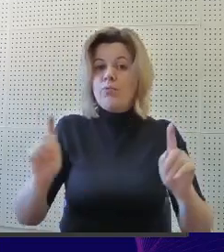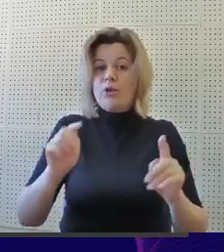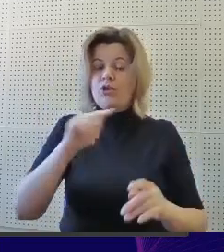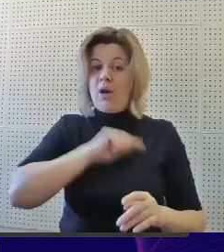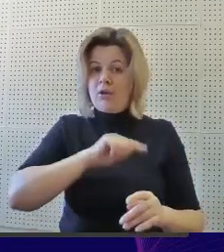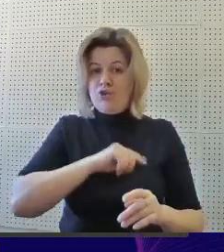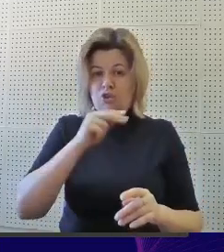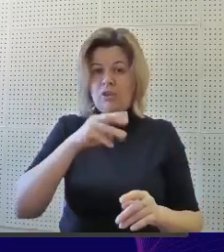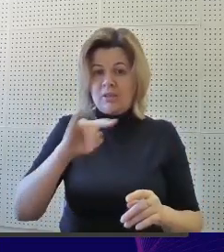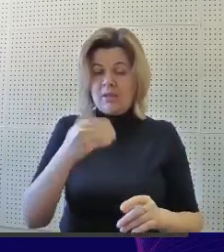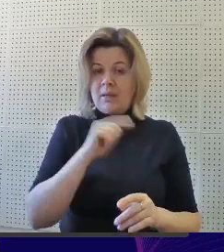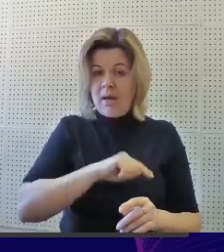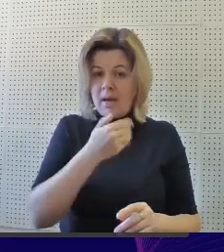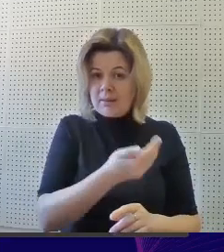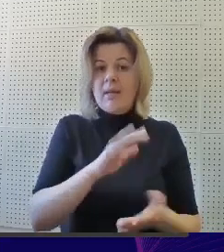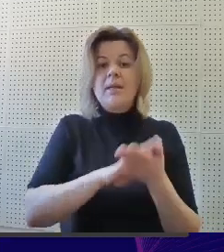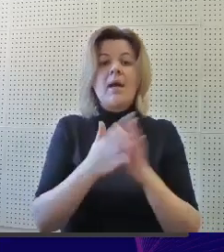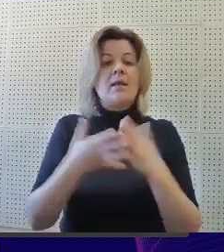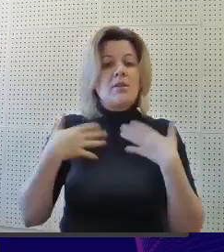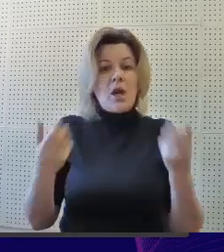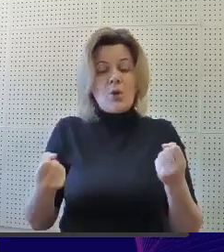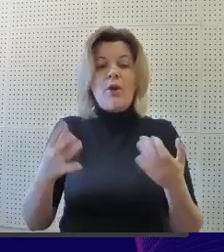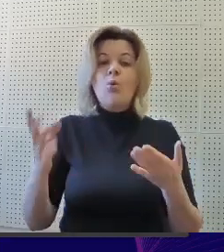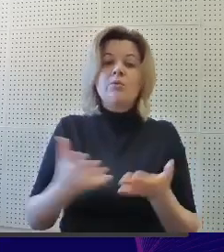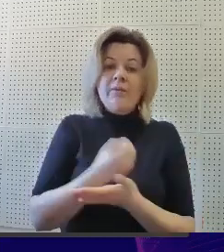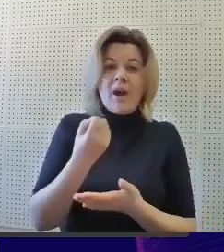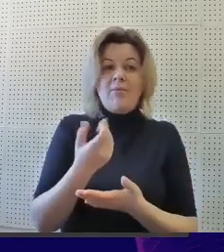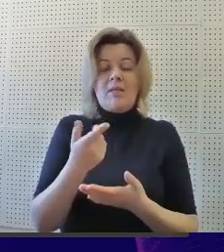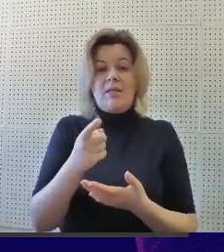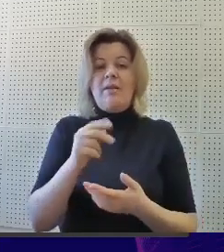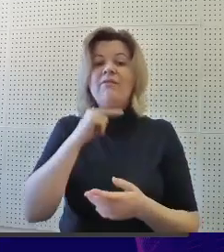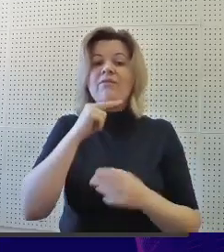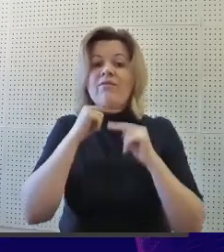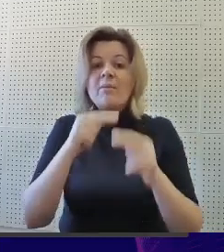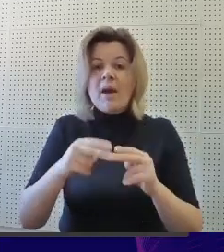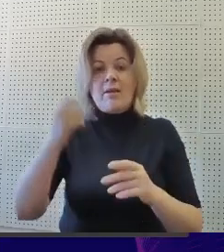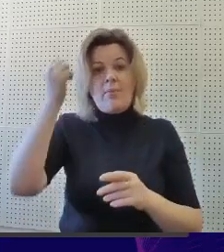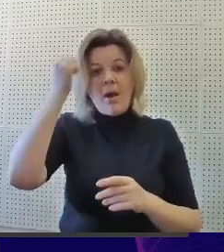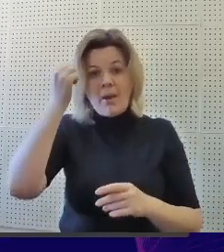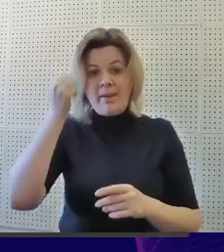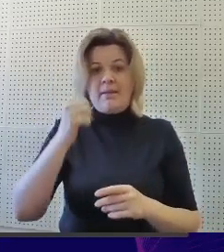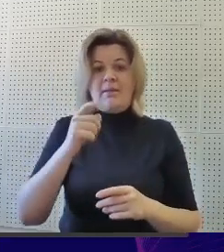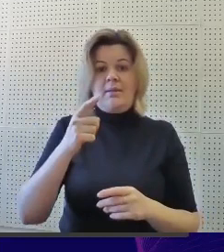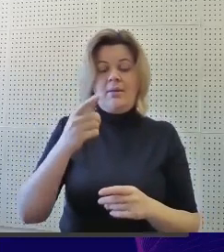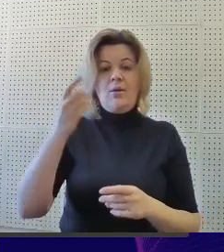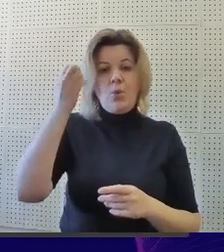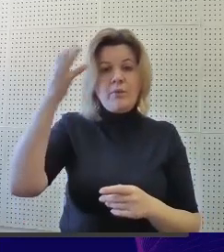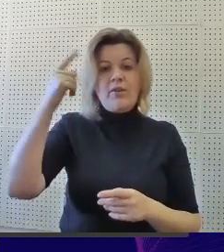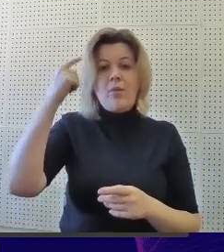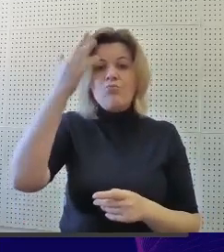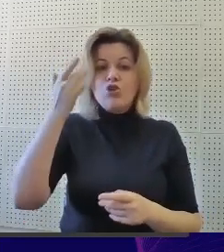характера, состояние здоровья, успеваемости, внимание, память, понятийное мышление,